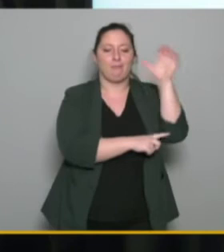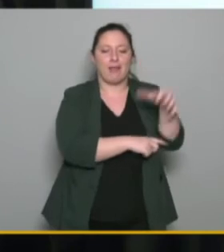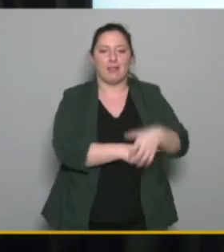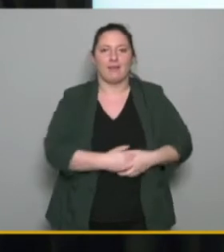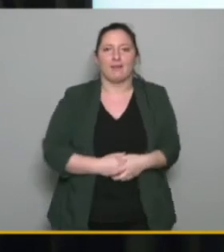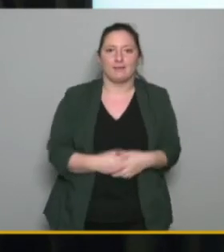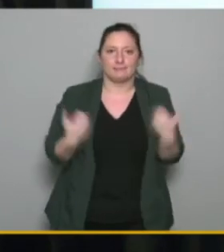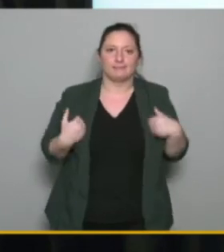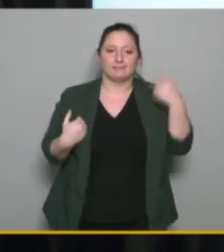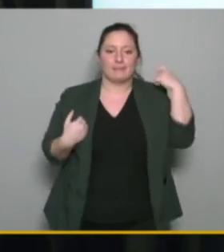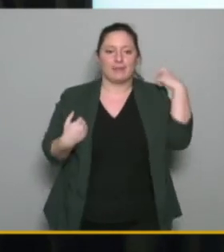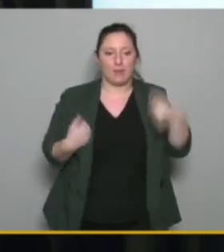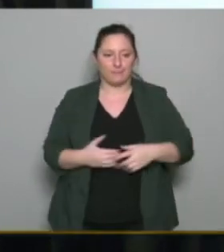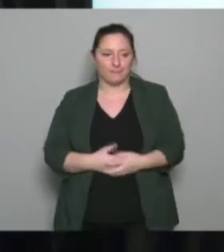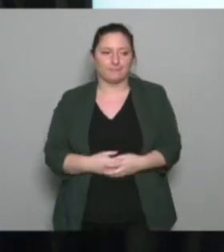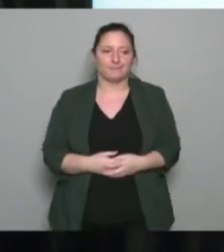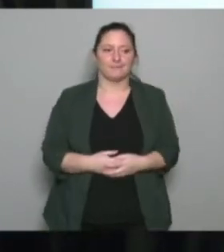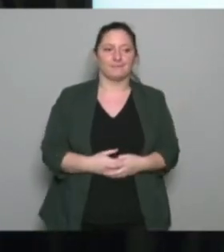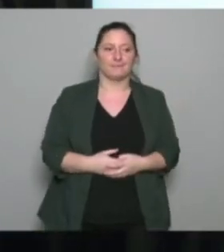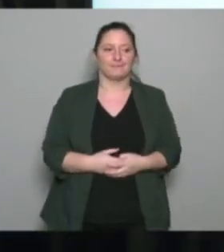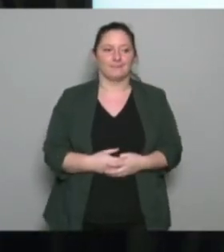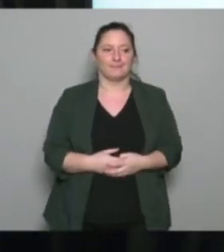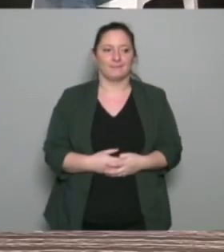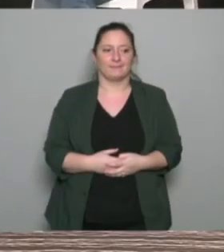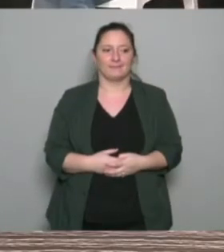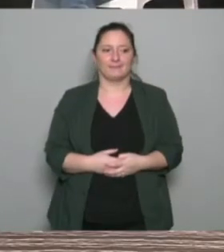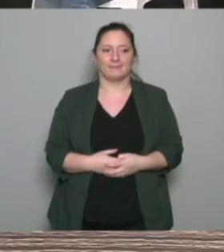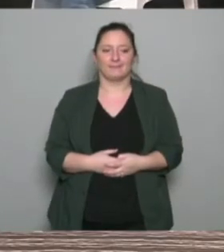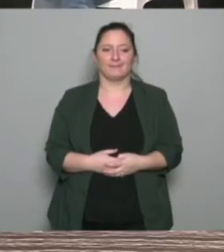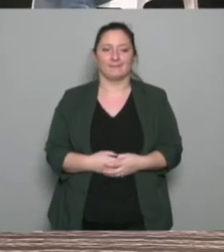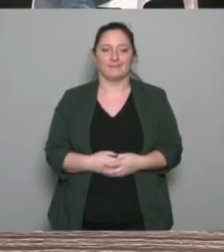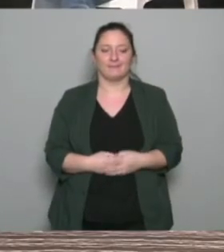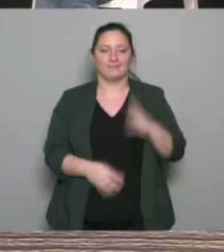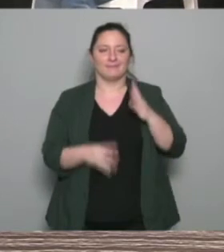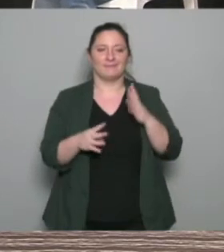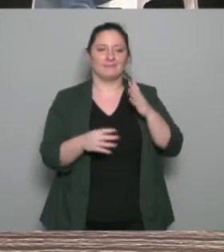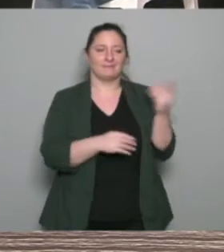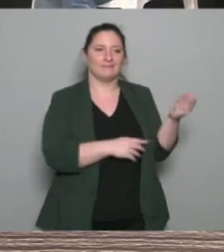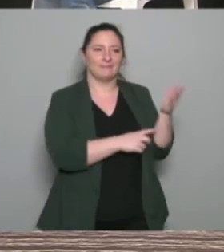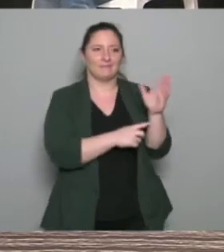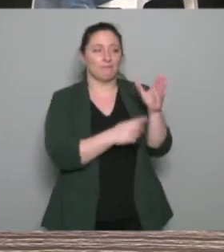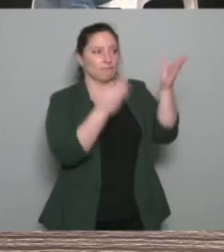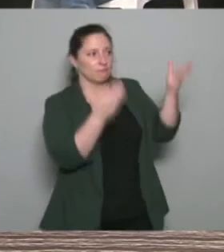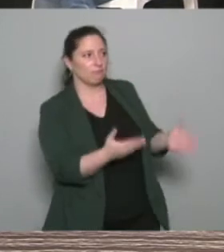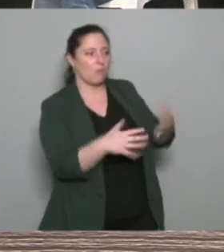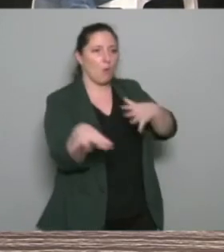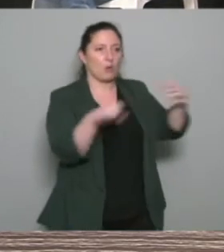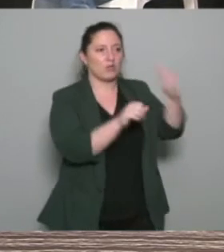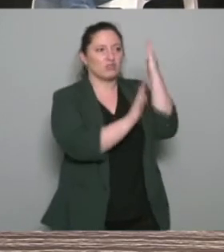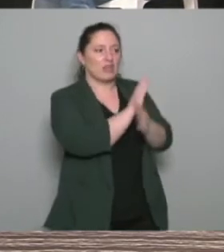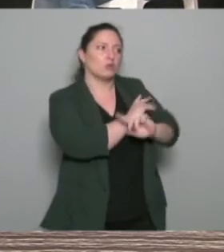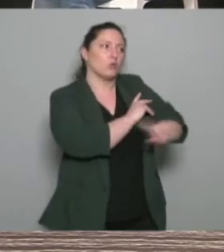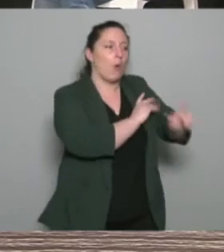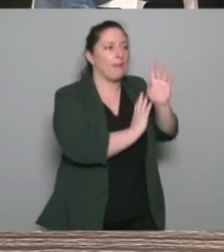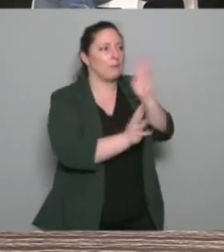donc vous nous allez nous expliquer donc alors peut-être pas en tant qu'employeur direct mais le comité olympique et ses